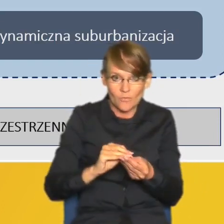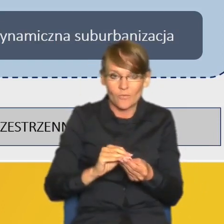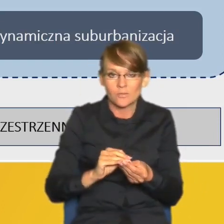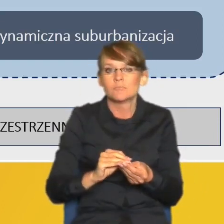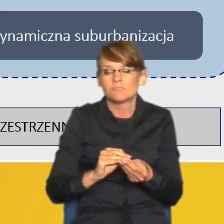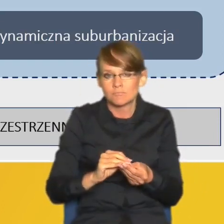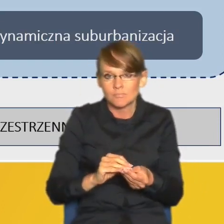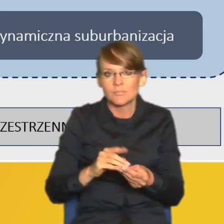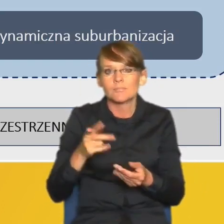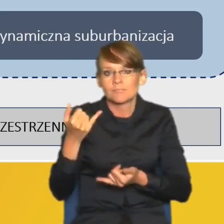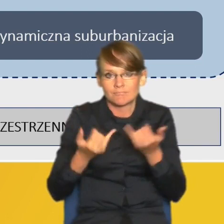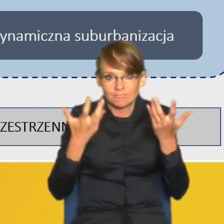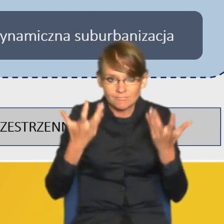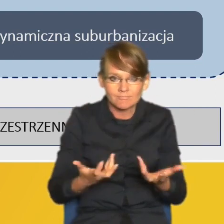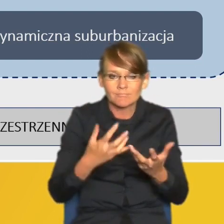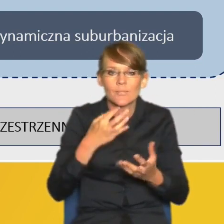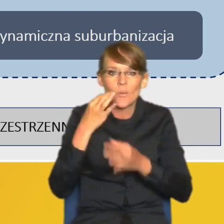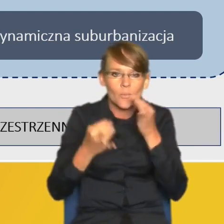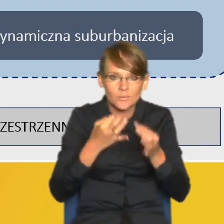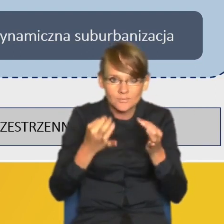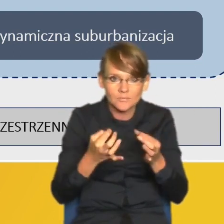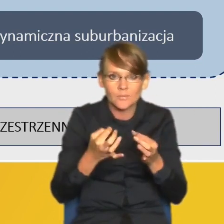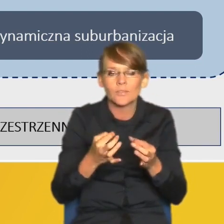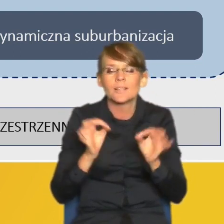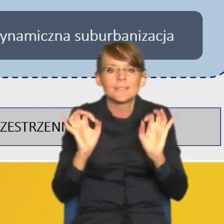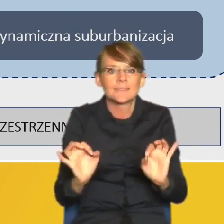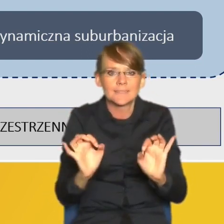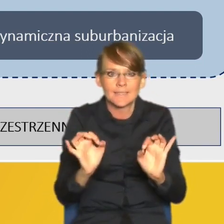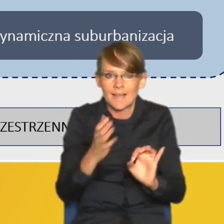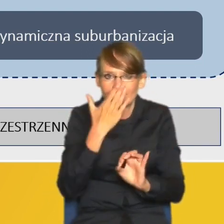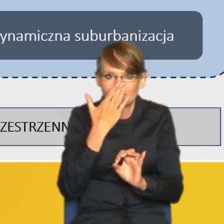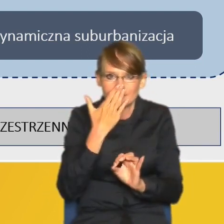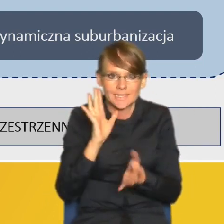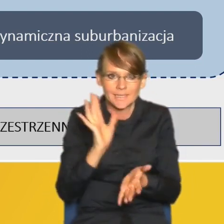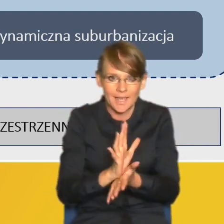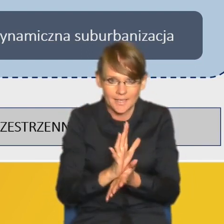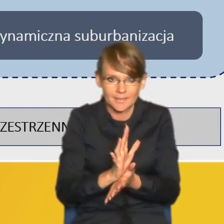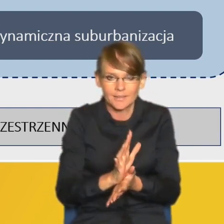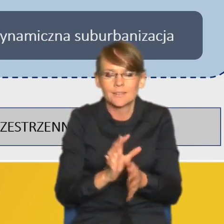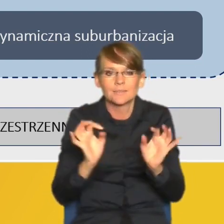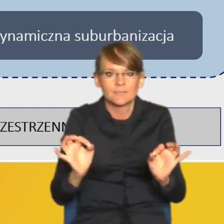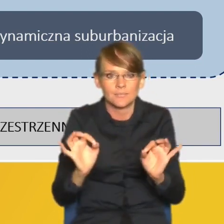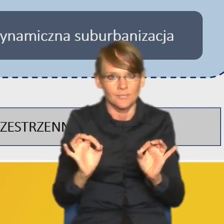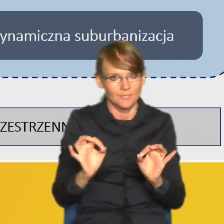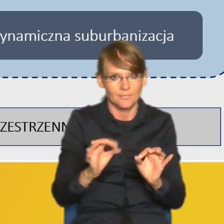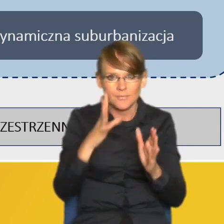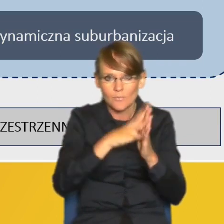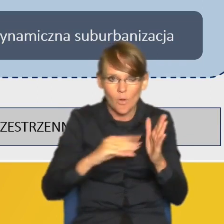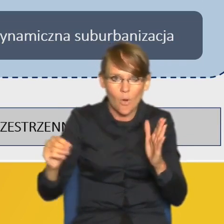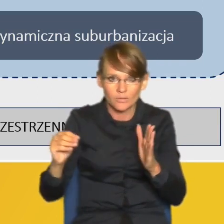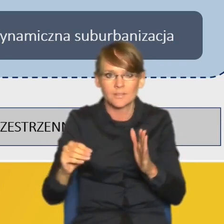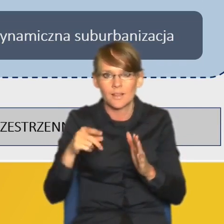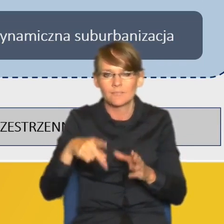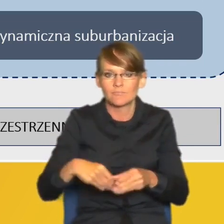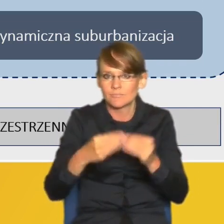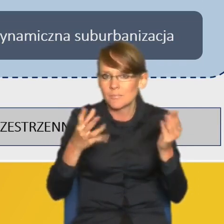zarysować, jakie są współczesne obecne cechy obec współczesnego modelu urbanizacji w